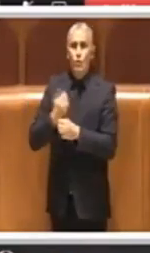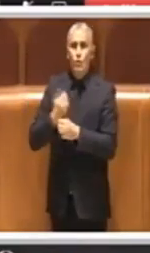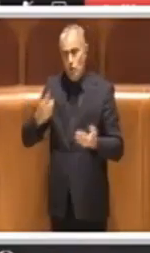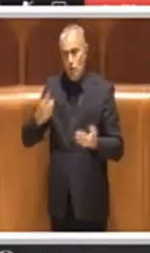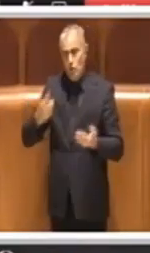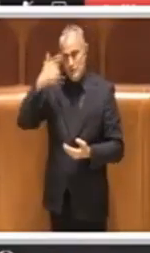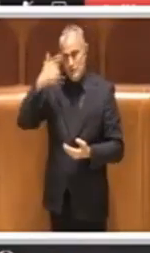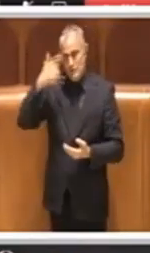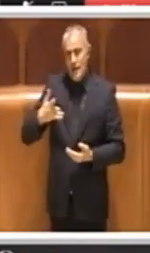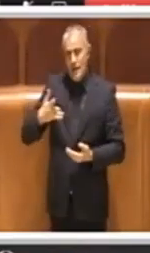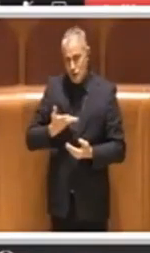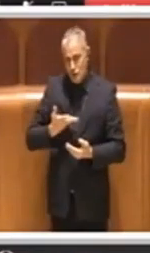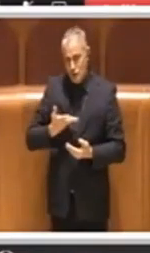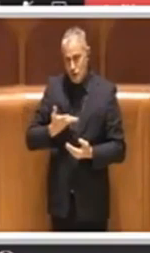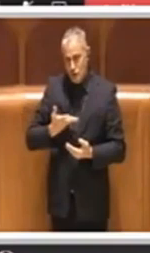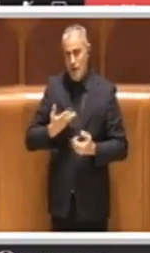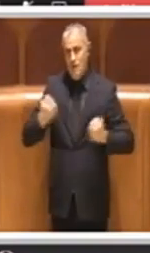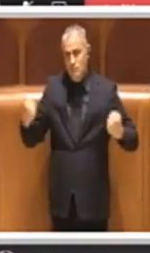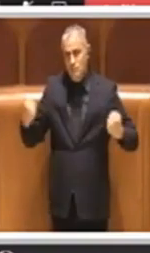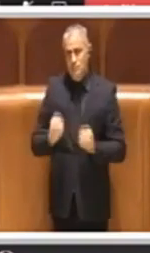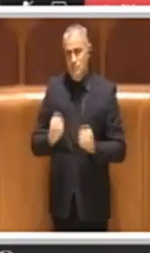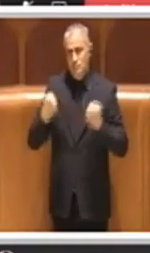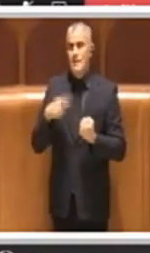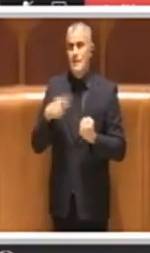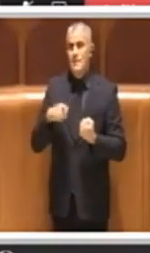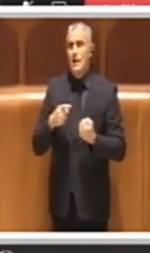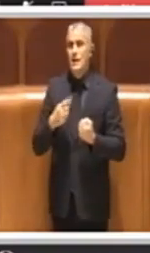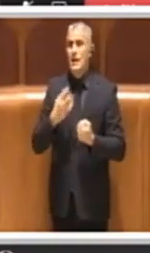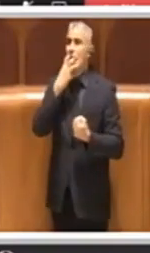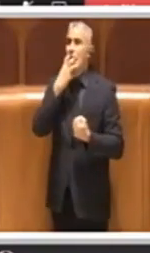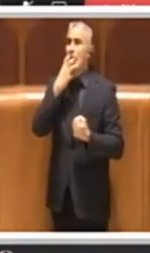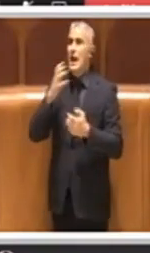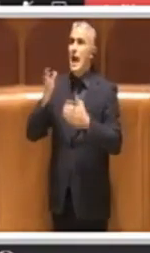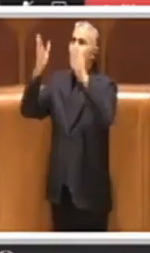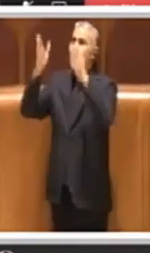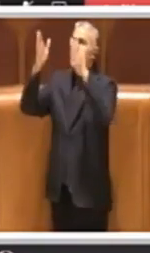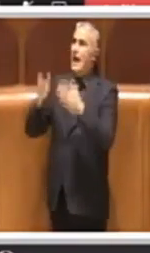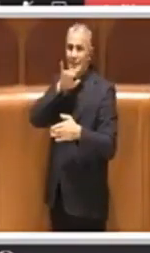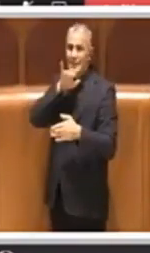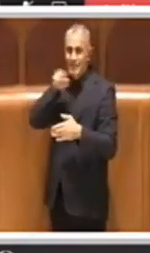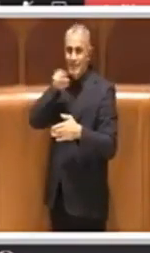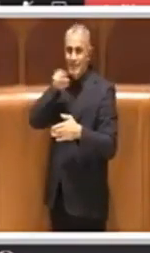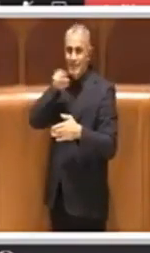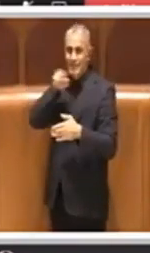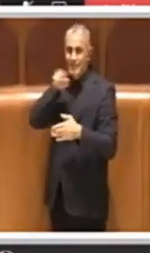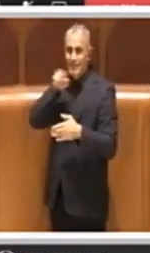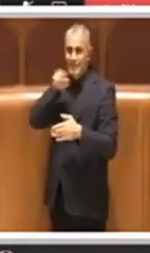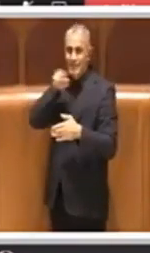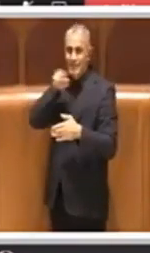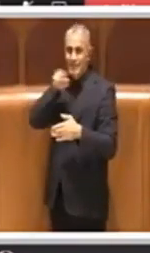c'è tutta una campagna di sostituzione delle vecchie caldaglie con nuove caldaglie a condensazione,